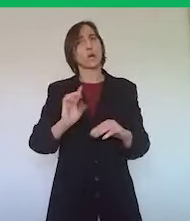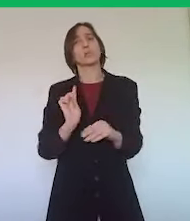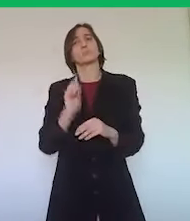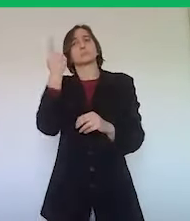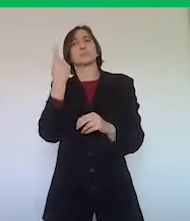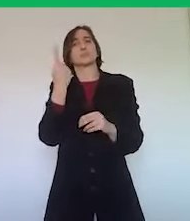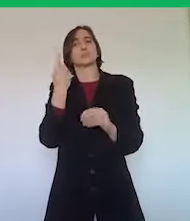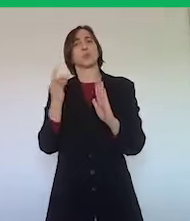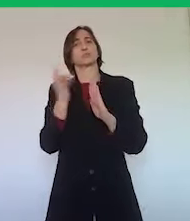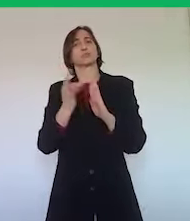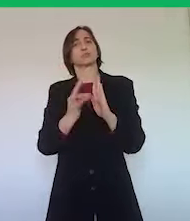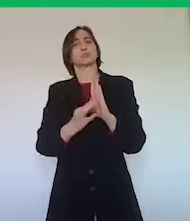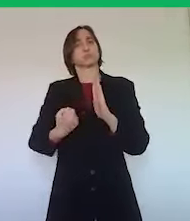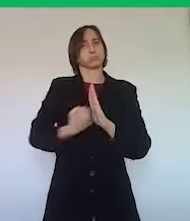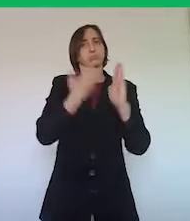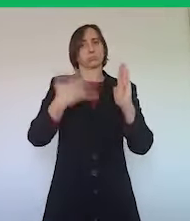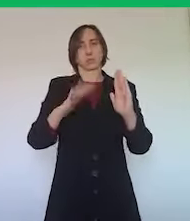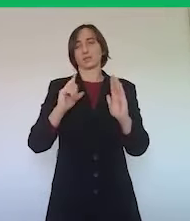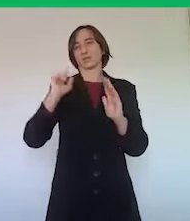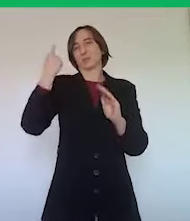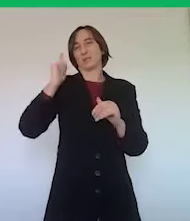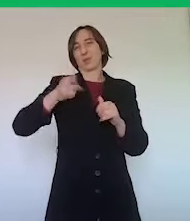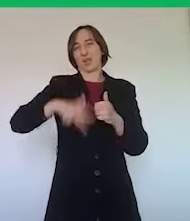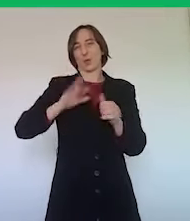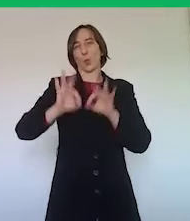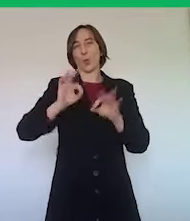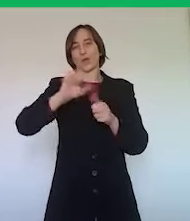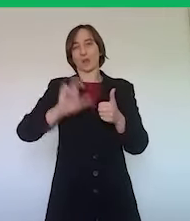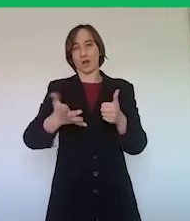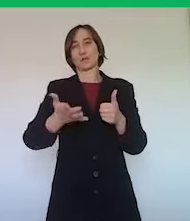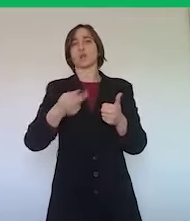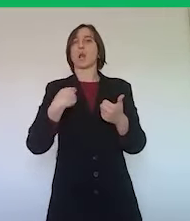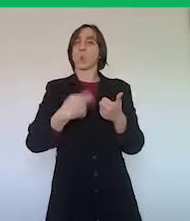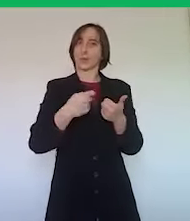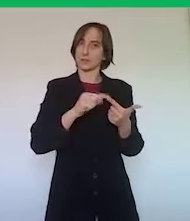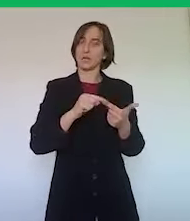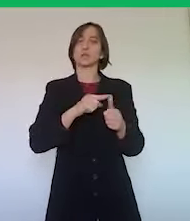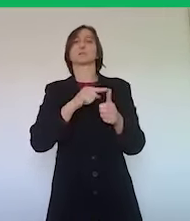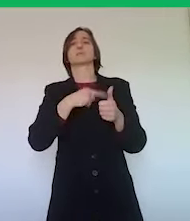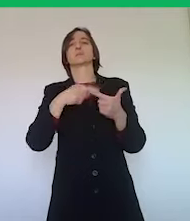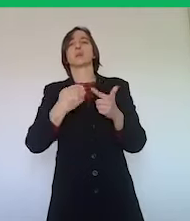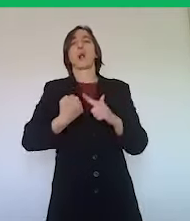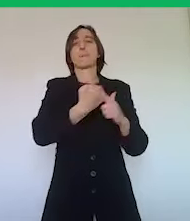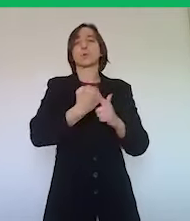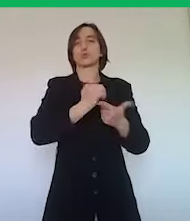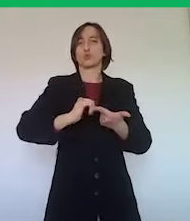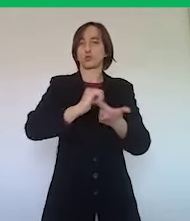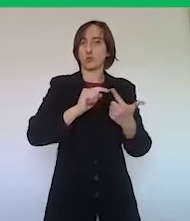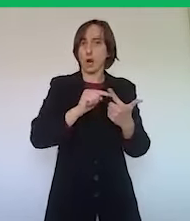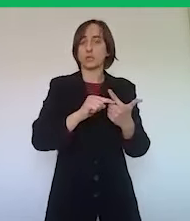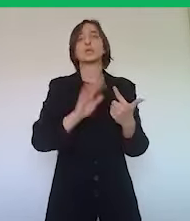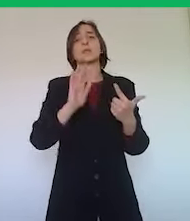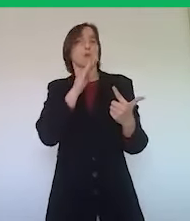prese nel primo decreto, il Cura Italia, e cioè il sostegno alla liquidità, gli ammortizzatori sociali, ma non basta, non è